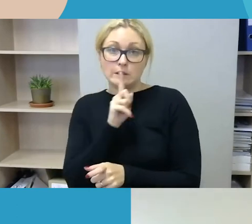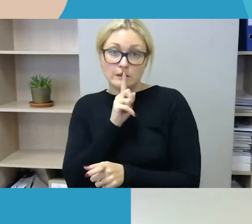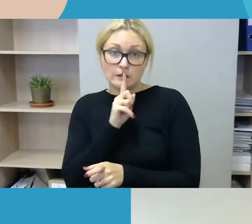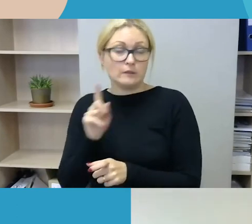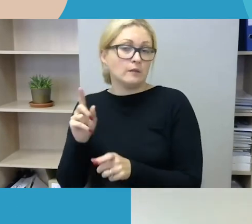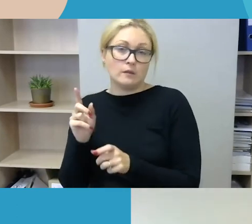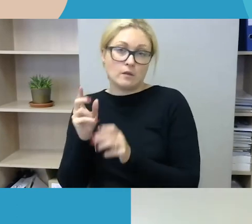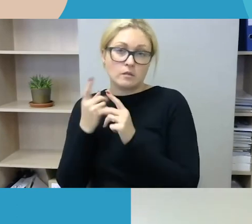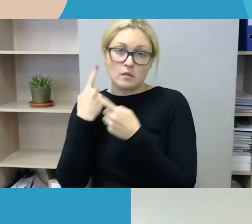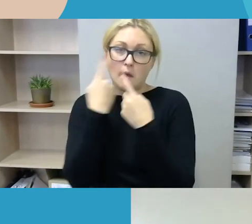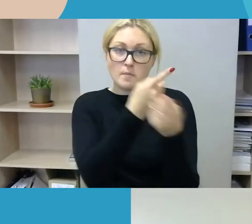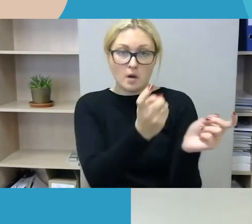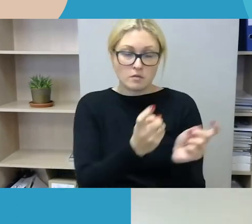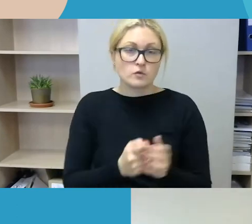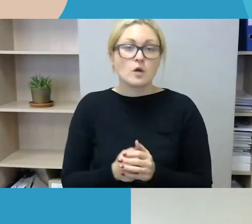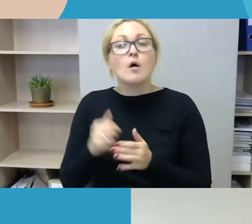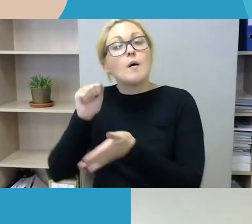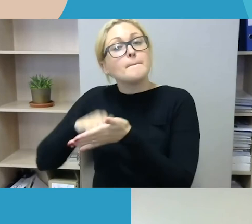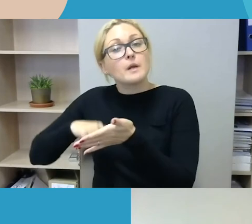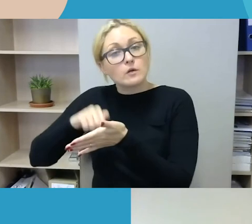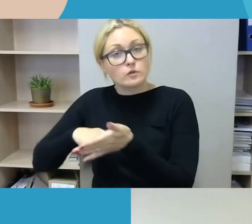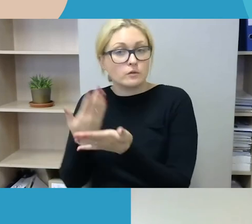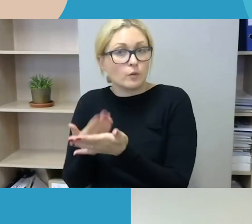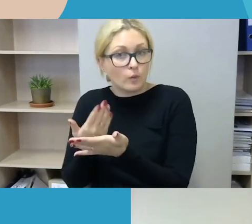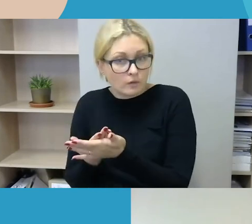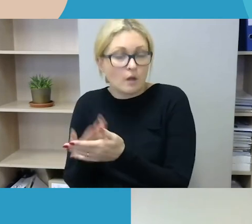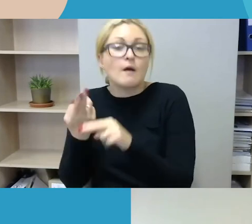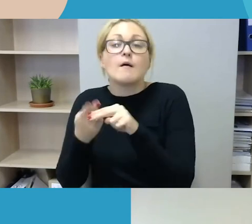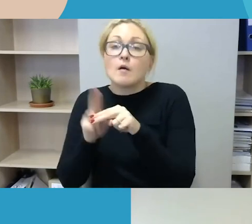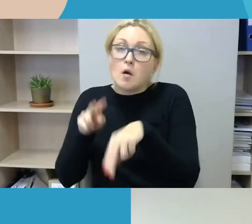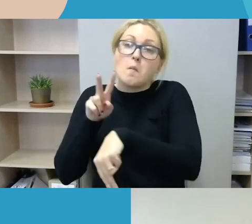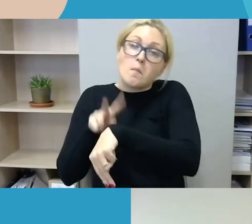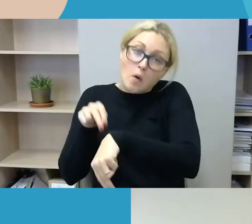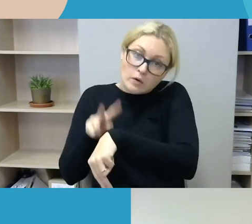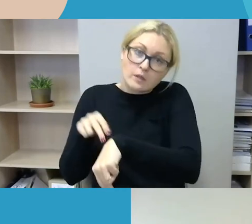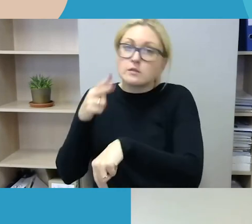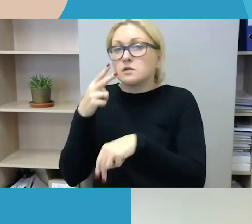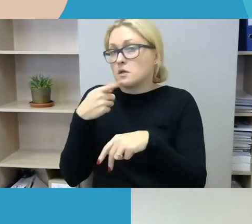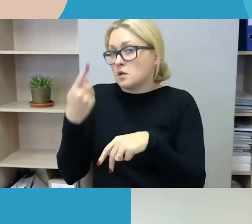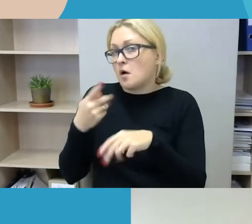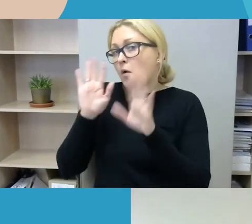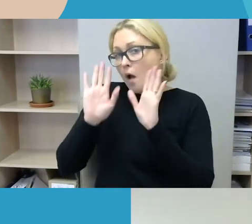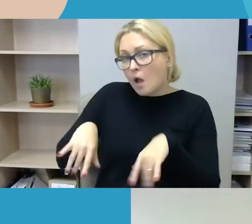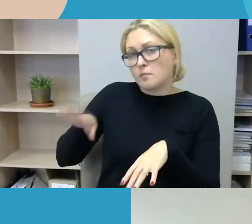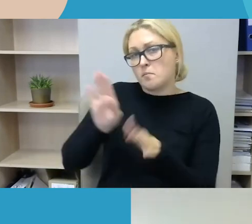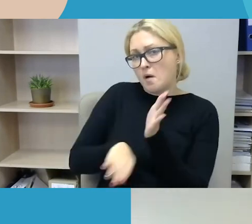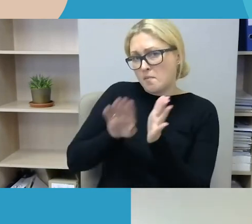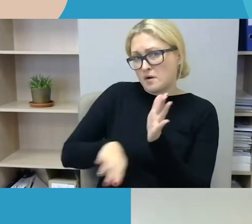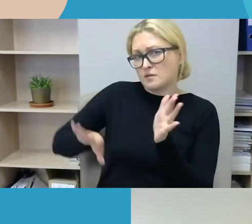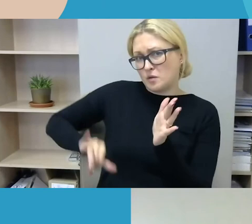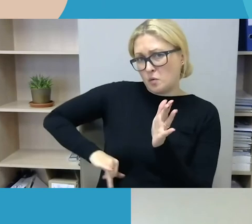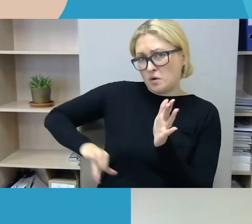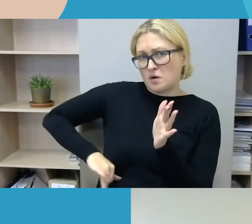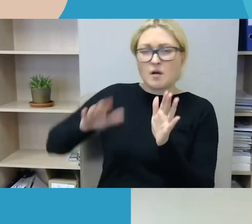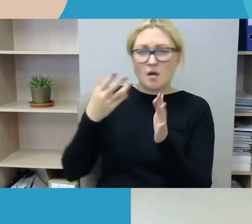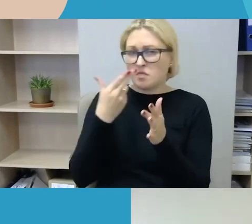kad galėtų tinkamai atpažinti nusikaltimus, juos registruoti, persekioti. Ir kai tik tai pasikeis visą tai policijoje, tu